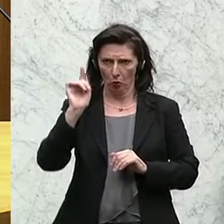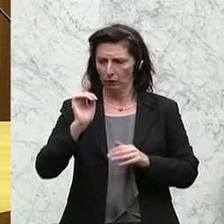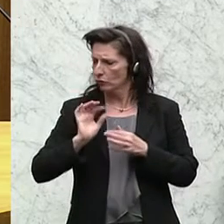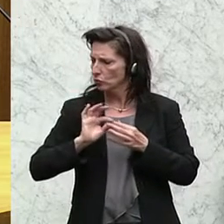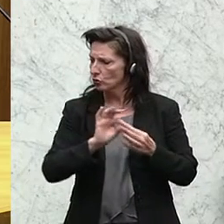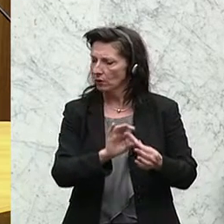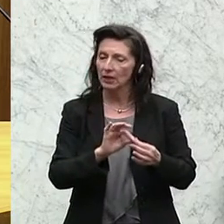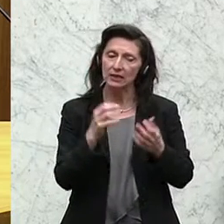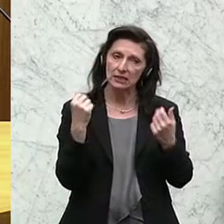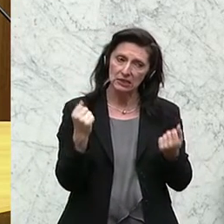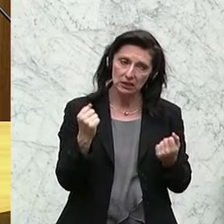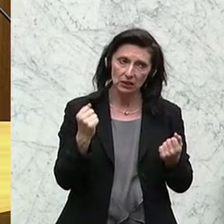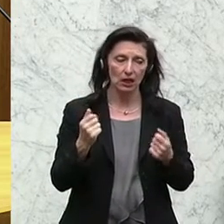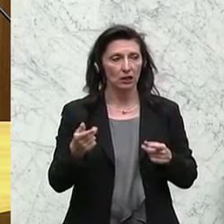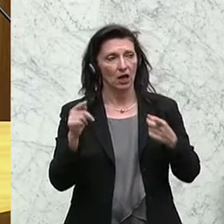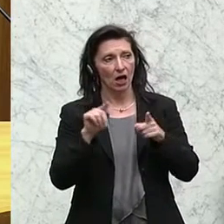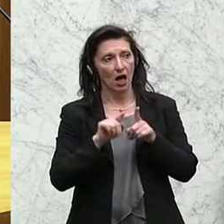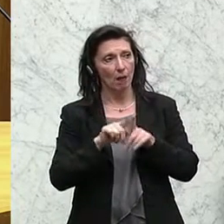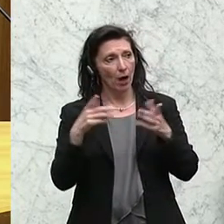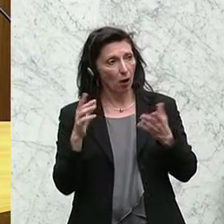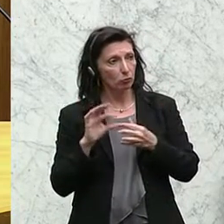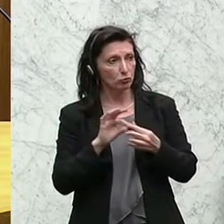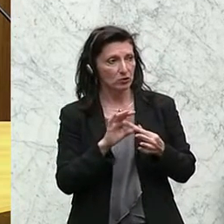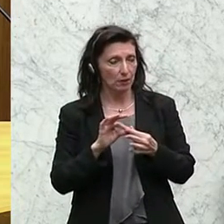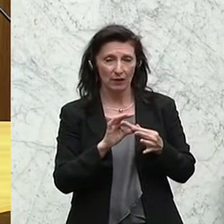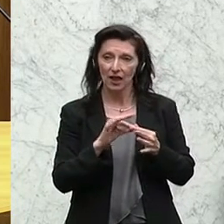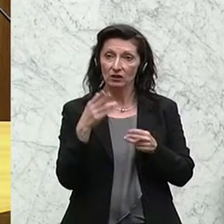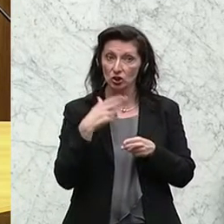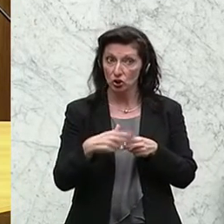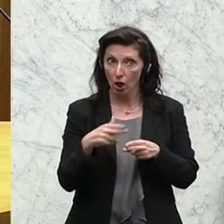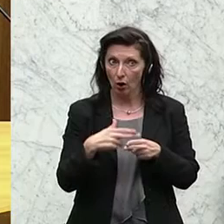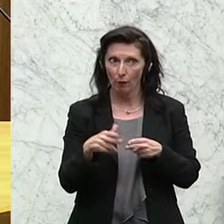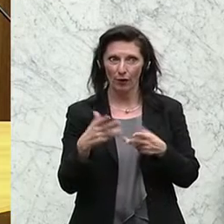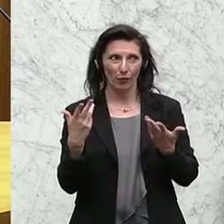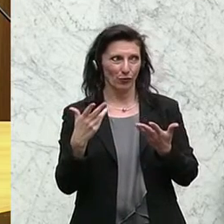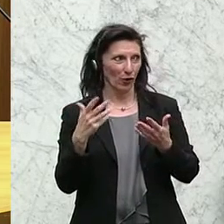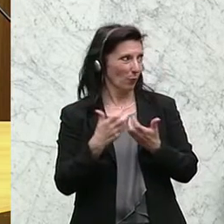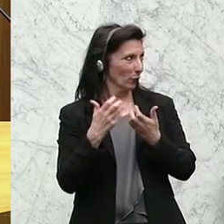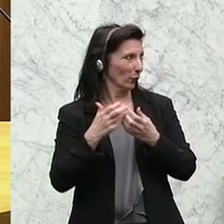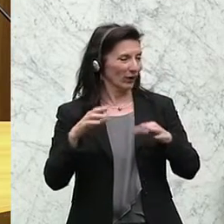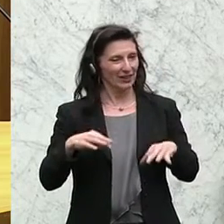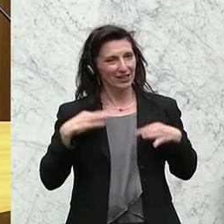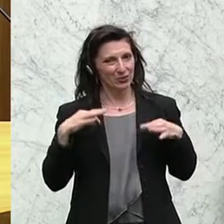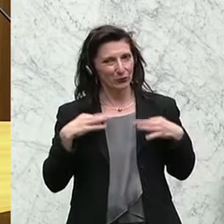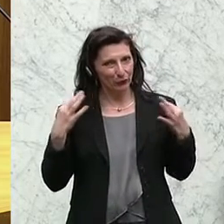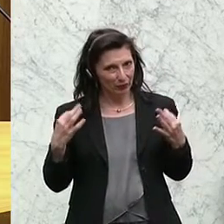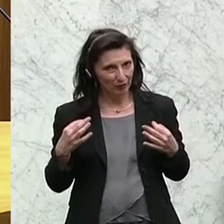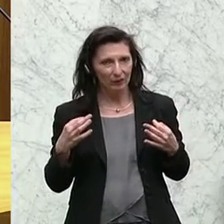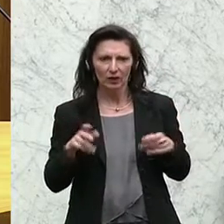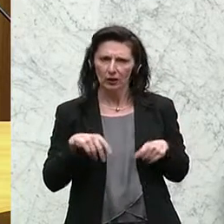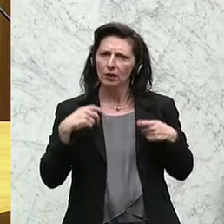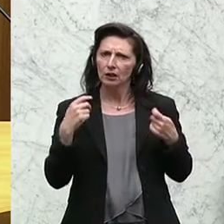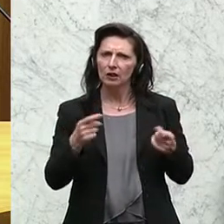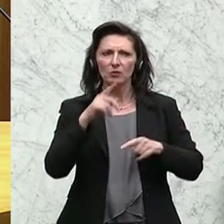es betrifft auch die Sauberkeit und die Gesundheit der Produkte. Es gibt zwar viele